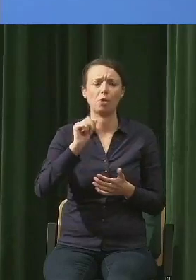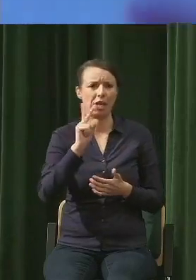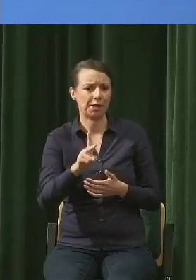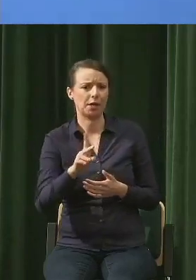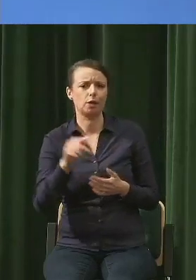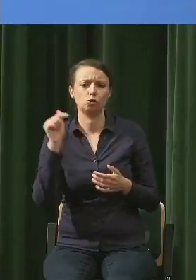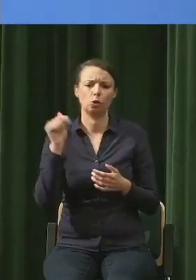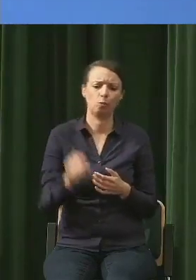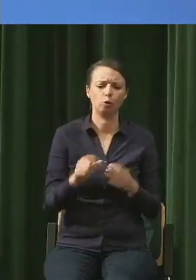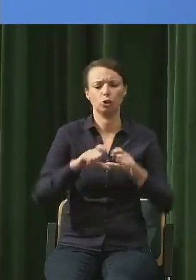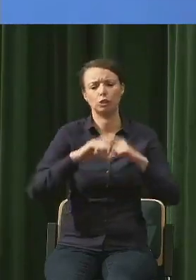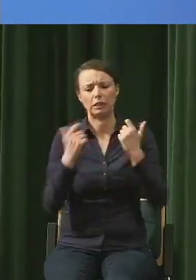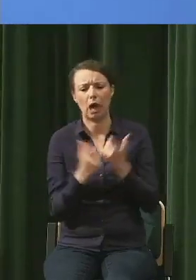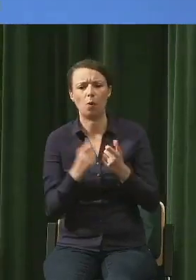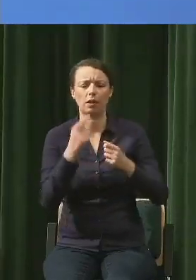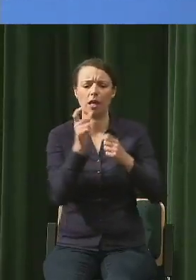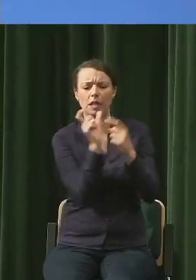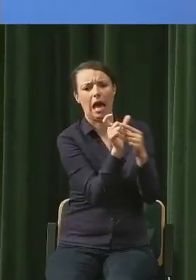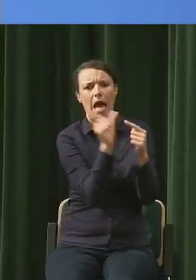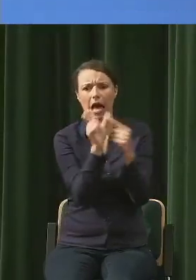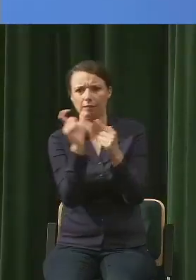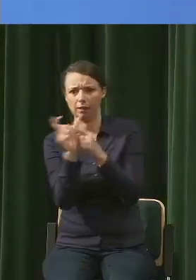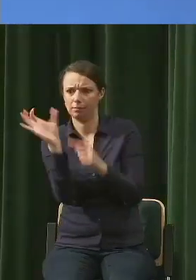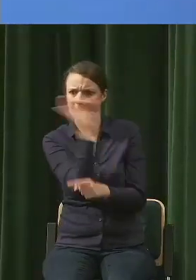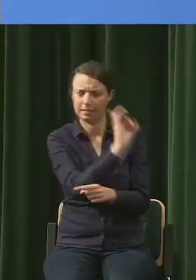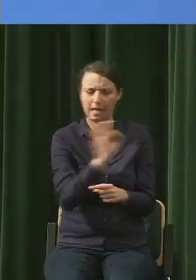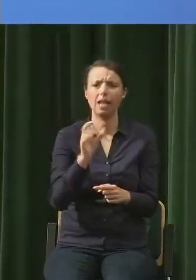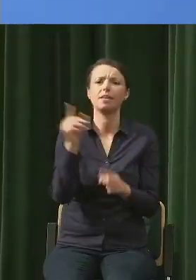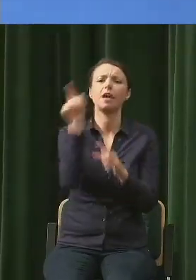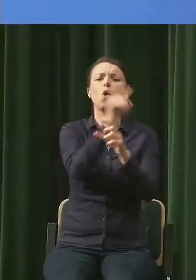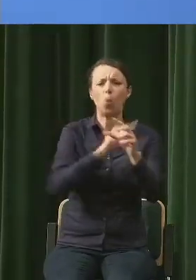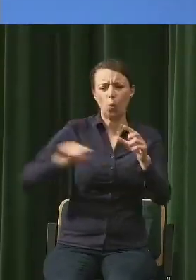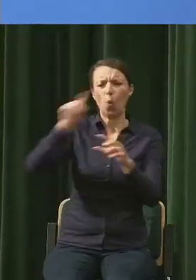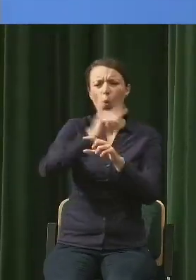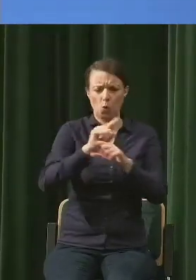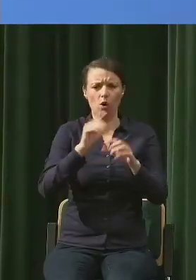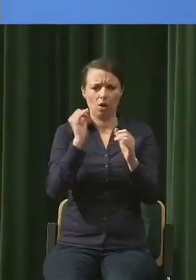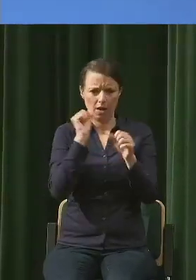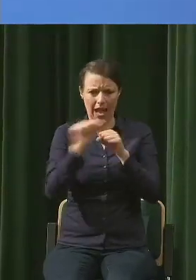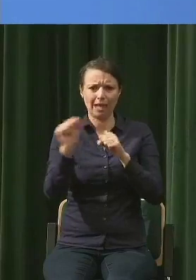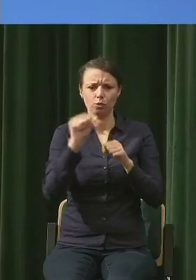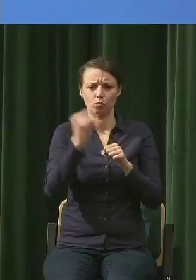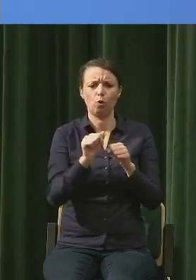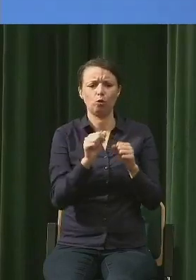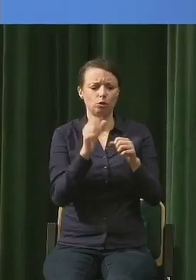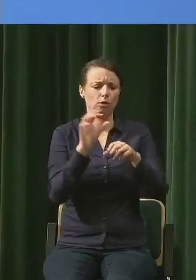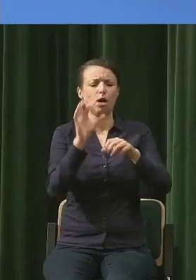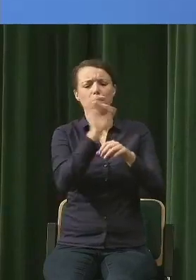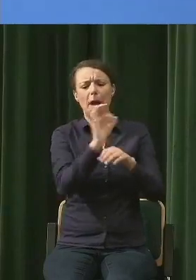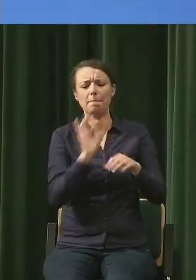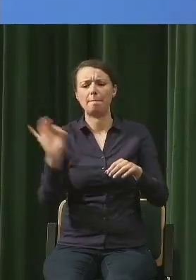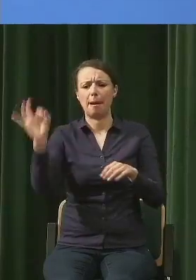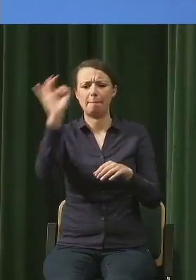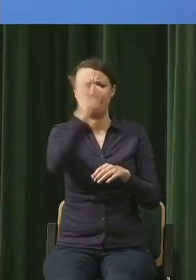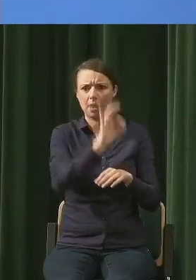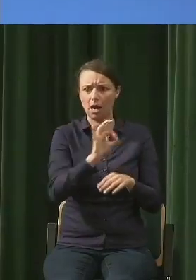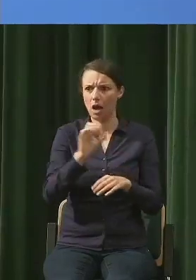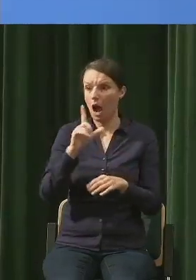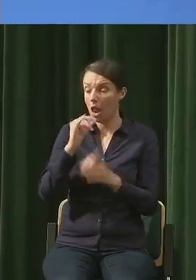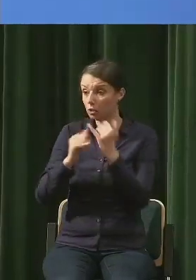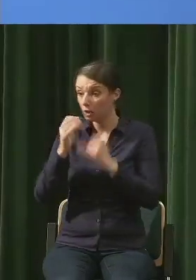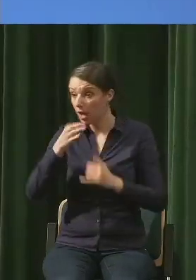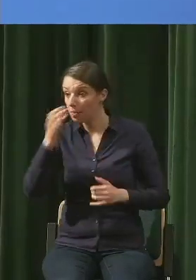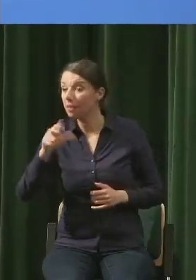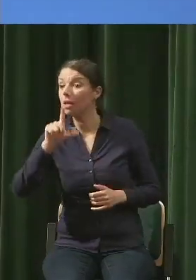cykl, gametofit, sporofit, tak dalej, tak dalej. To jest takie kółeczko narysowane, ale nie wiedzą, co to jest płonnik. Kiedy wejdą do